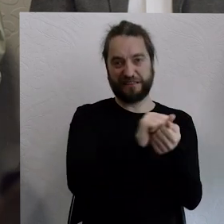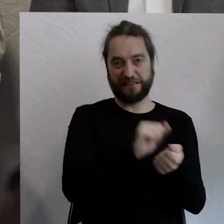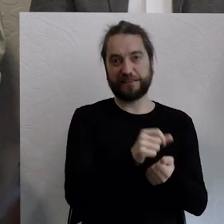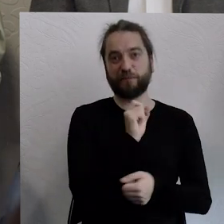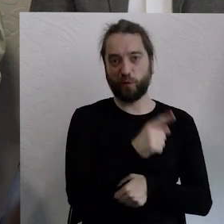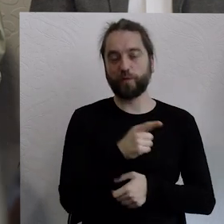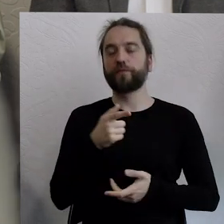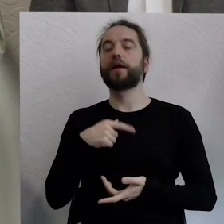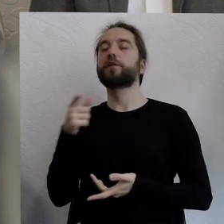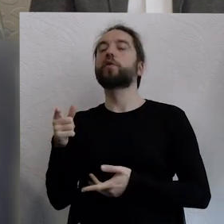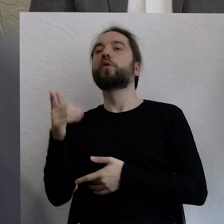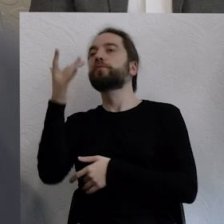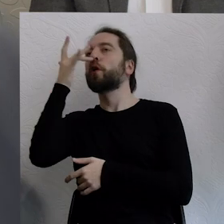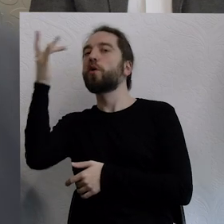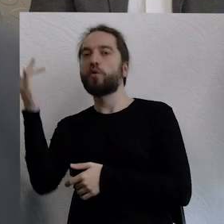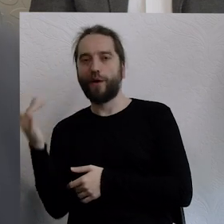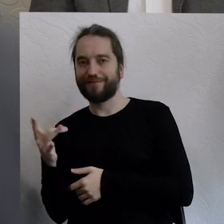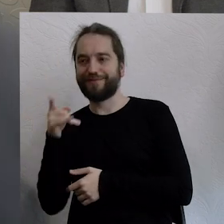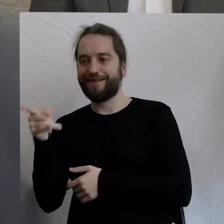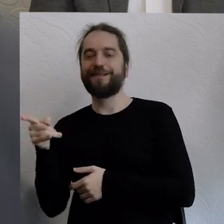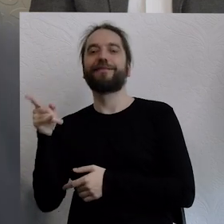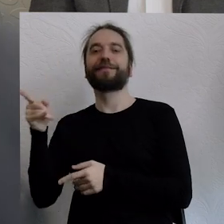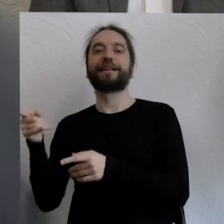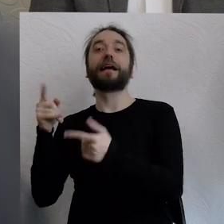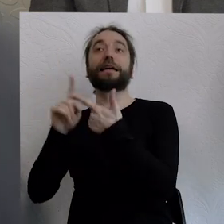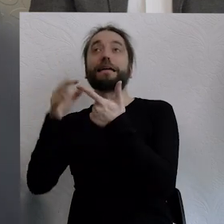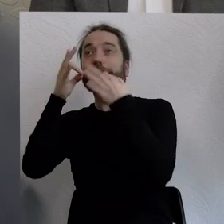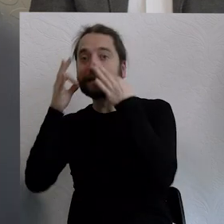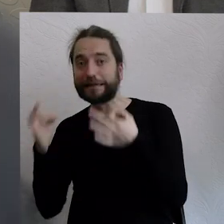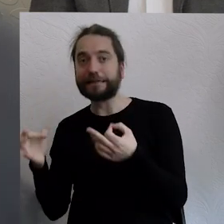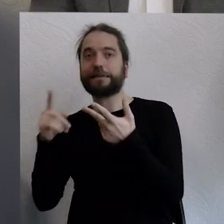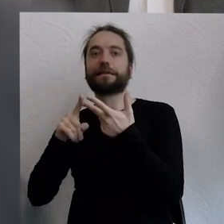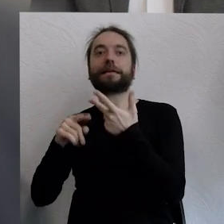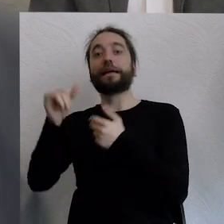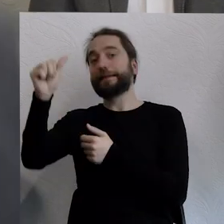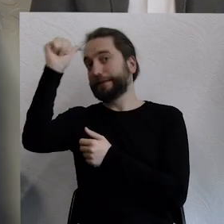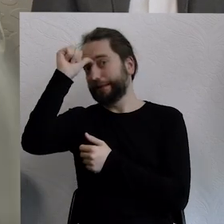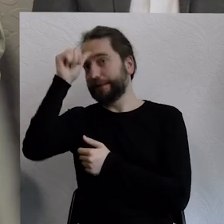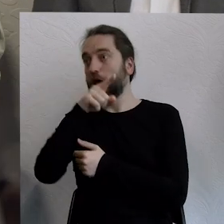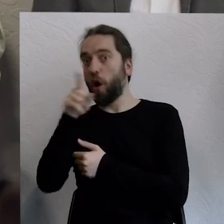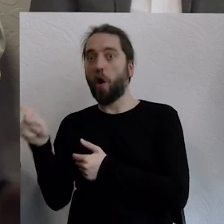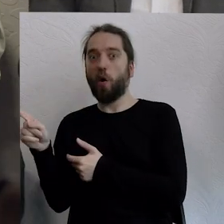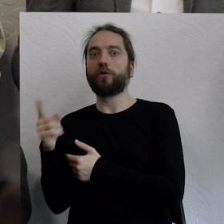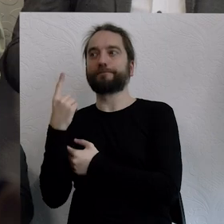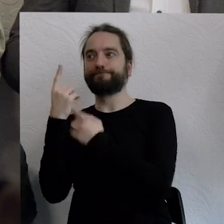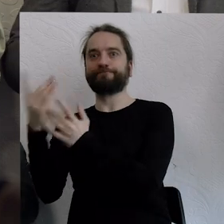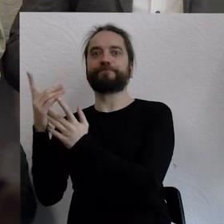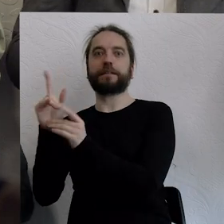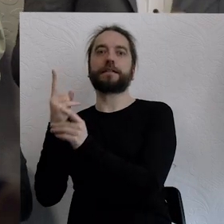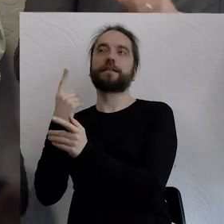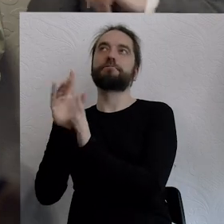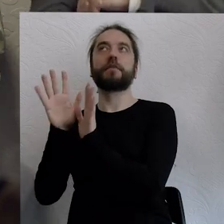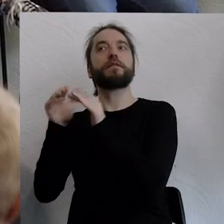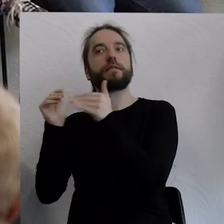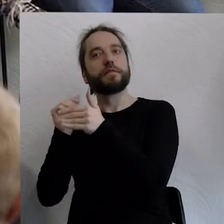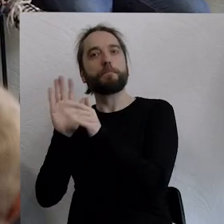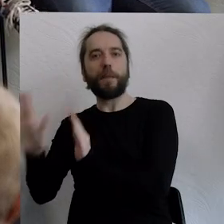Rosja, jak ona by nie była, zachowały Chiny, zachowały Indie, prawda. Natomiast my stwierdziliśmy, rób co chceta, co jest